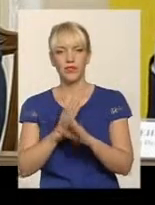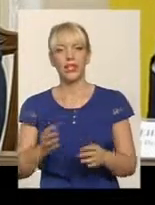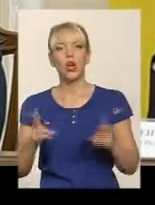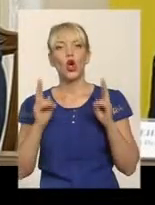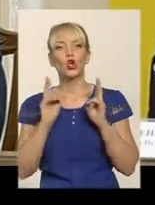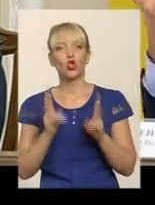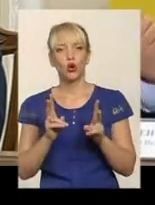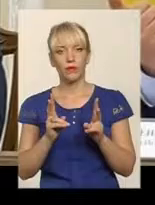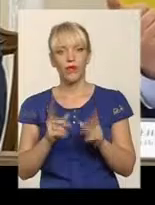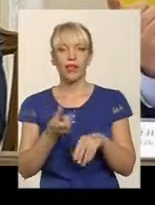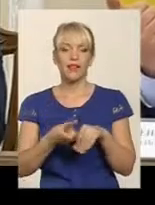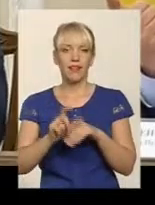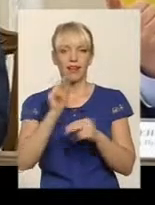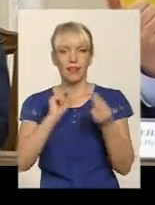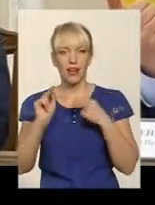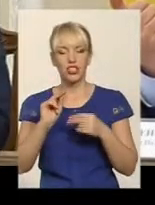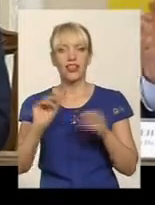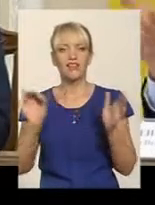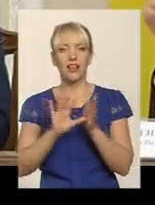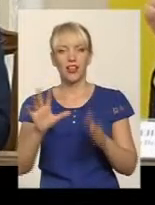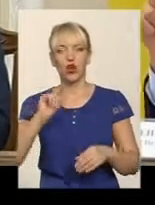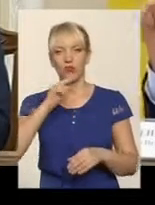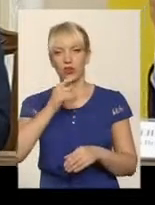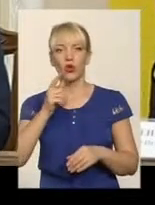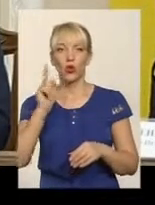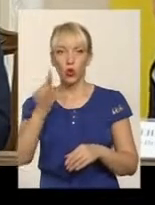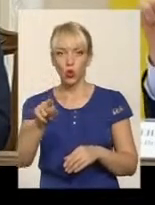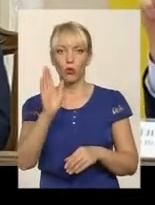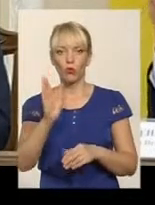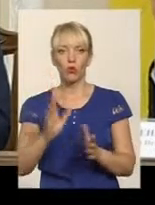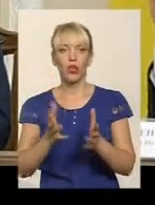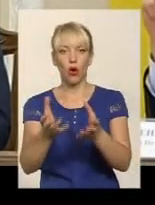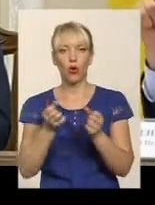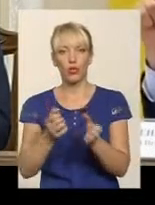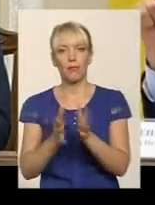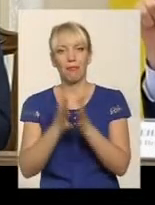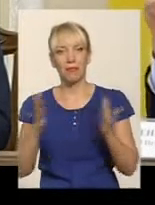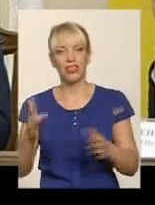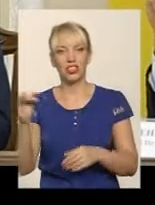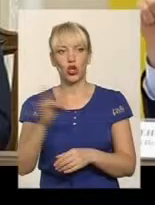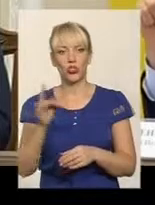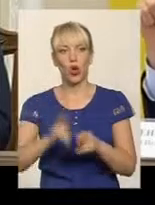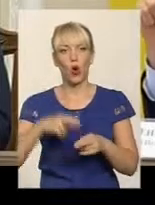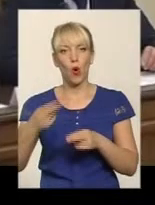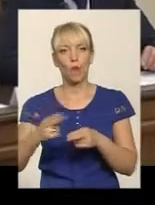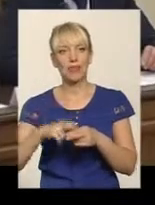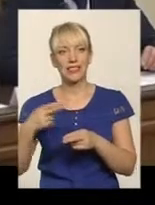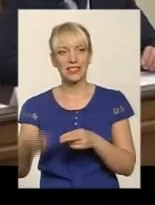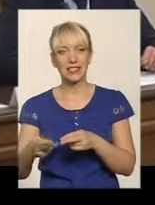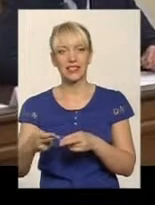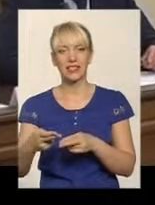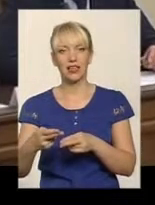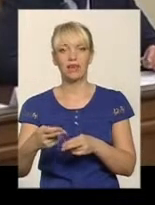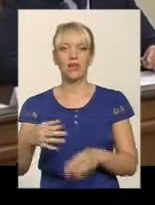Хто найкращий в енергоефективності, той буде отримувати більший розмір компенсації в